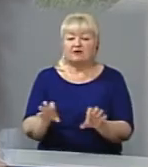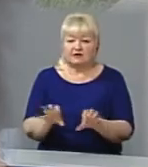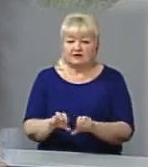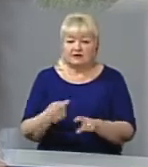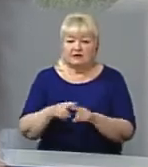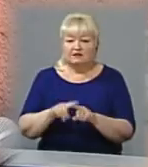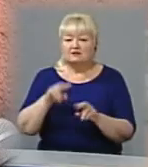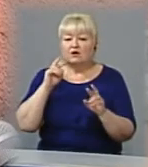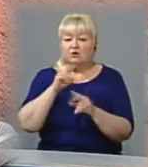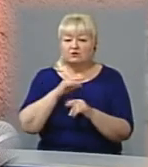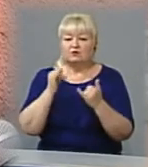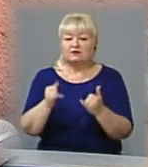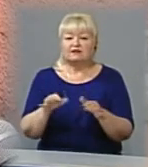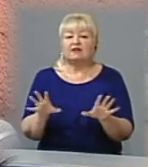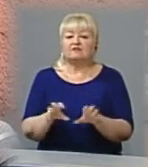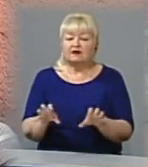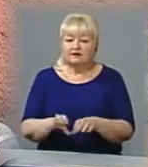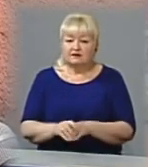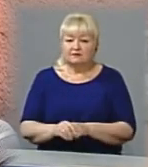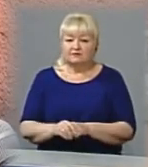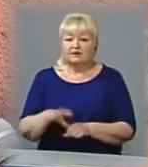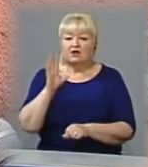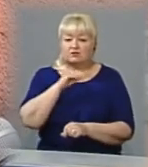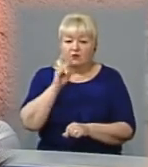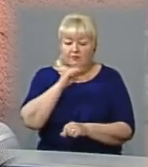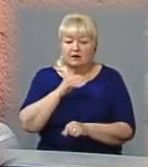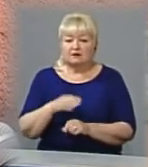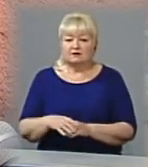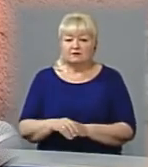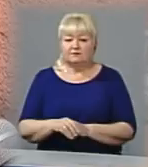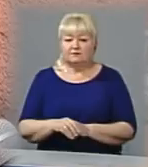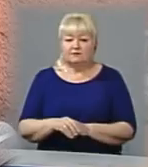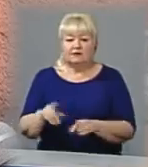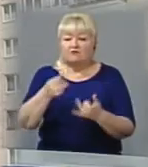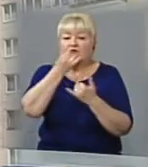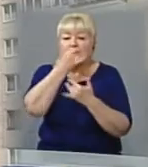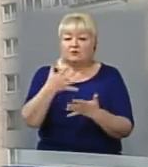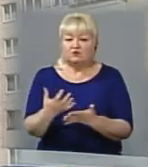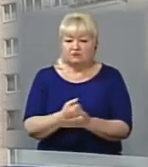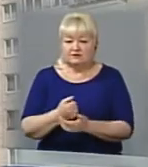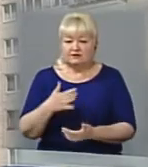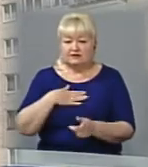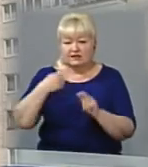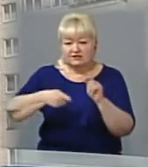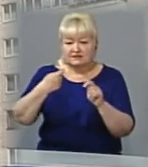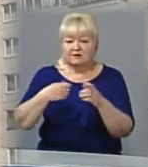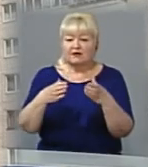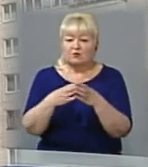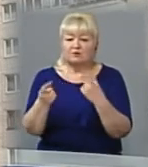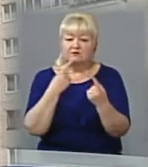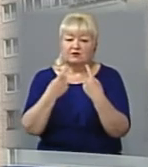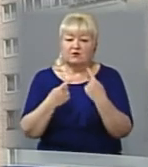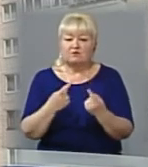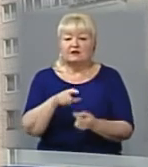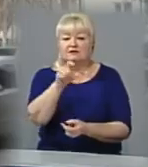Утрута для тварин, собак на вигулі, вони не можуть її знайти. Наша знімальна група поспілкувалася з